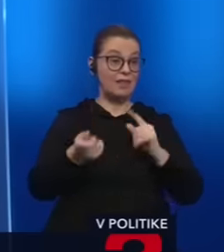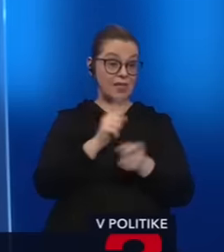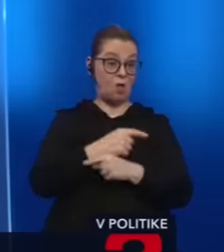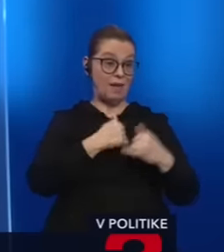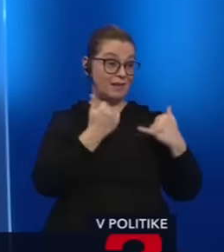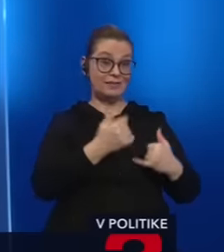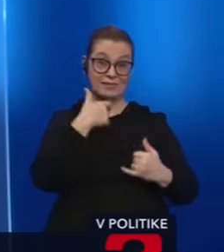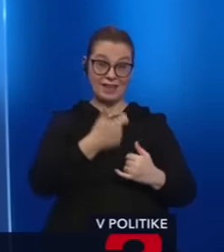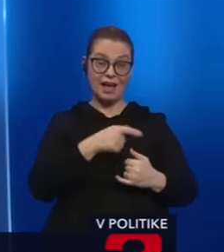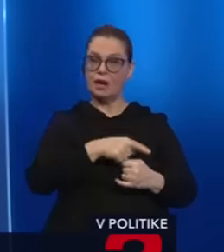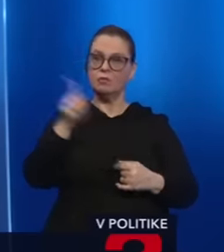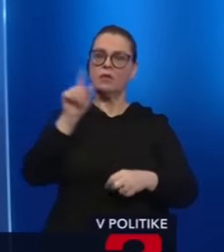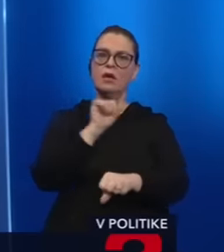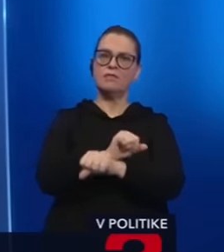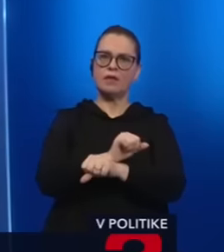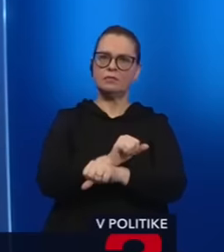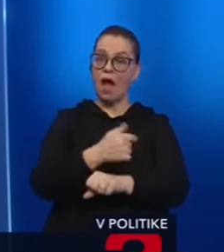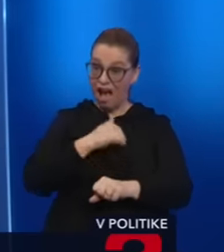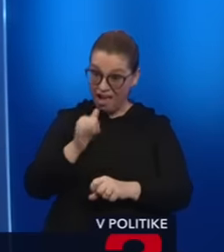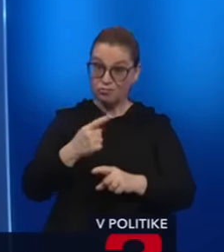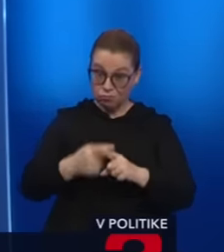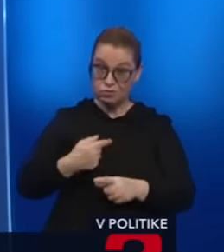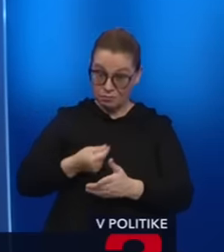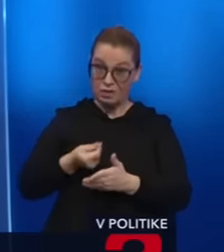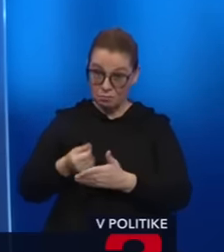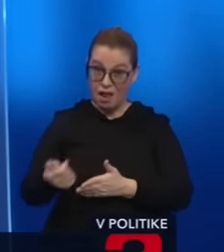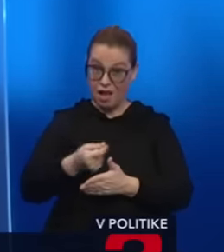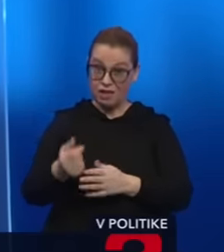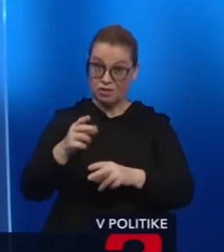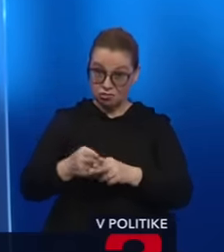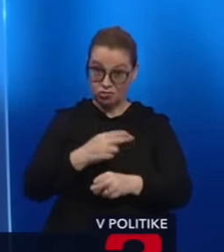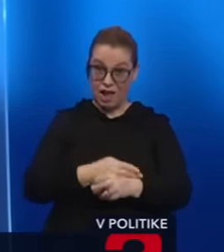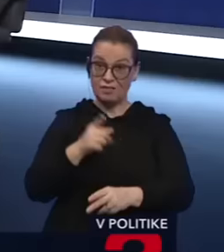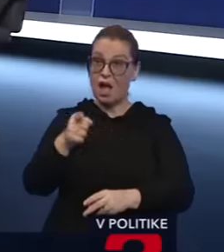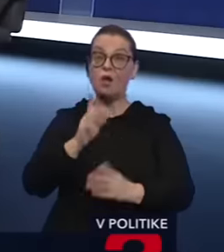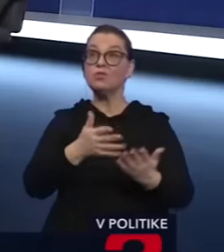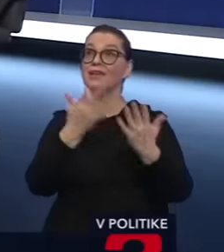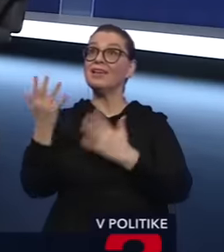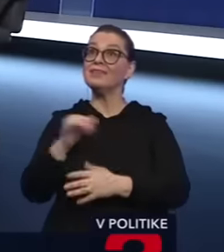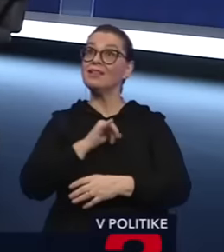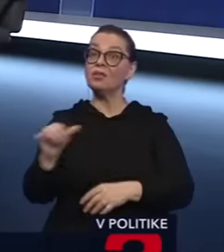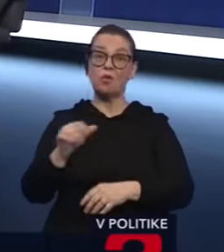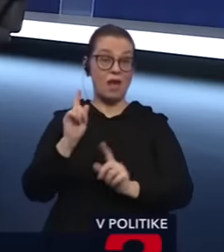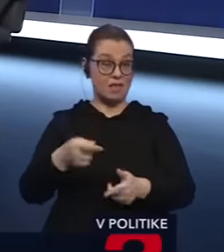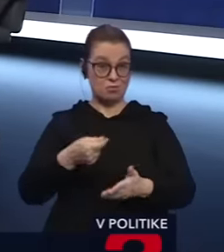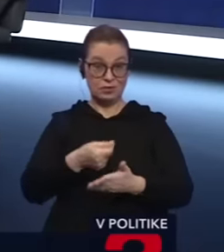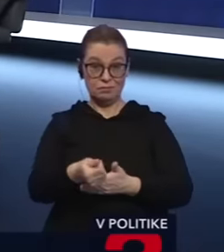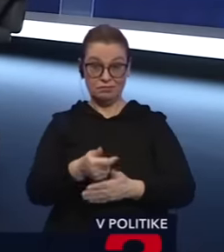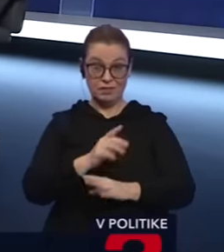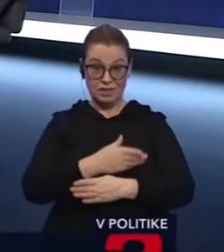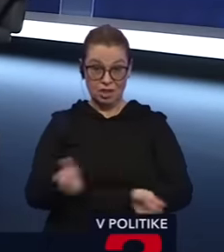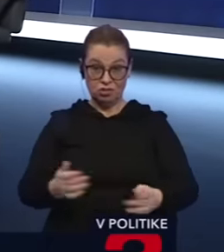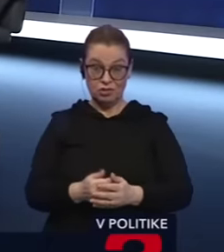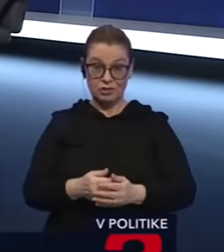je, aby išiel zhniť do väzby na úkor štátu na 10 rokov a zaplatiť nemusí nič. To je ten rozdiel. To znamená, že my sa